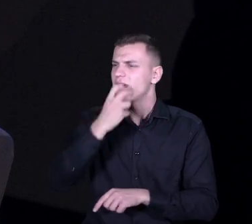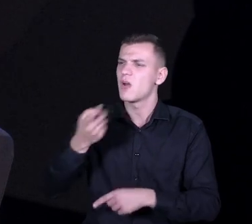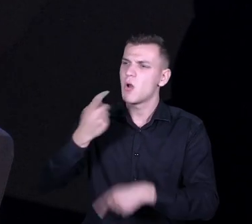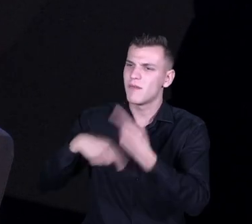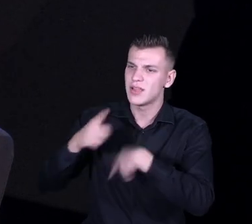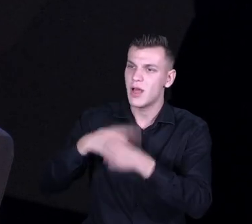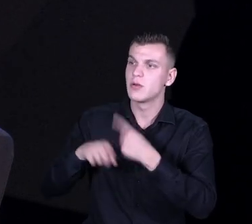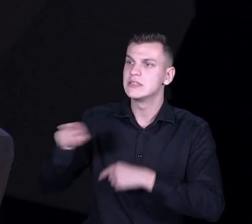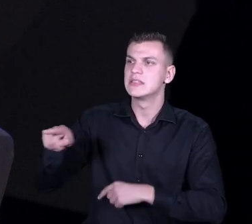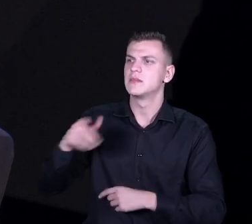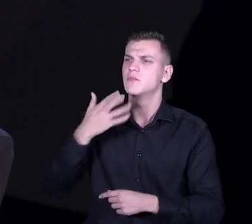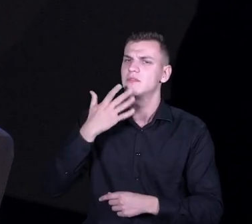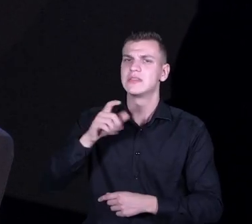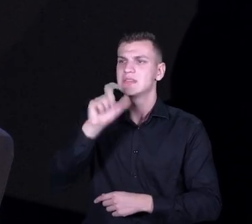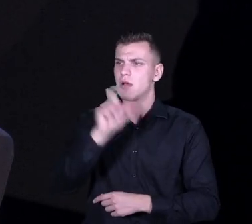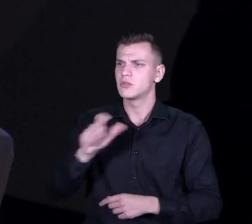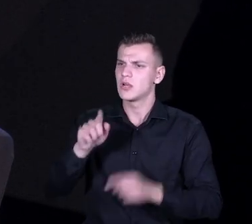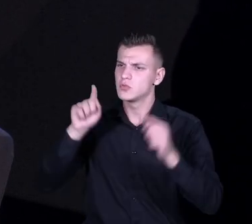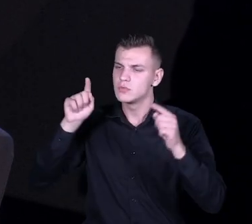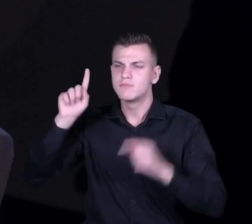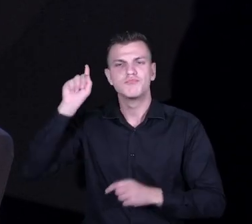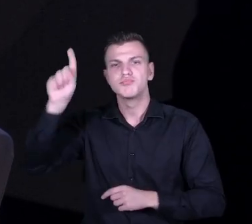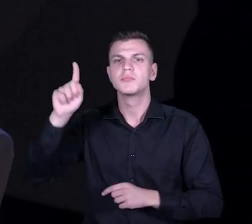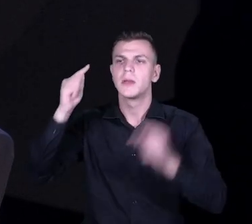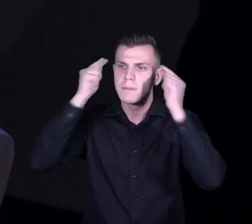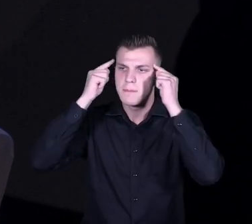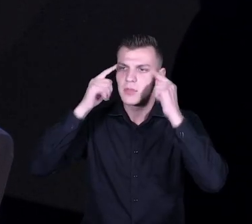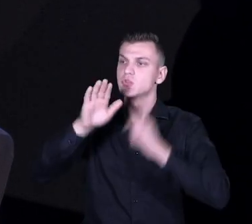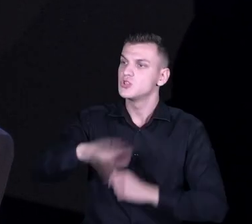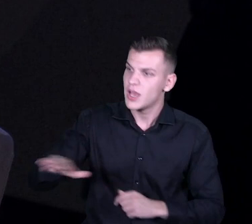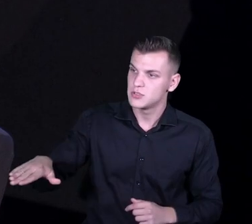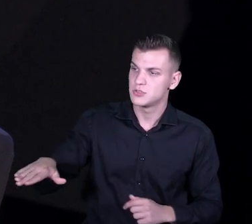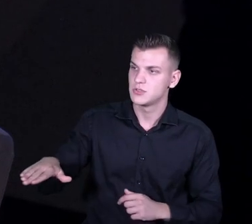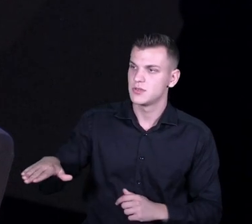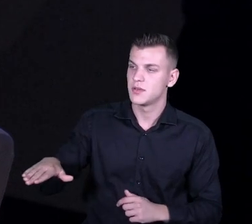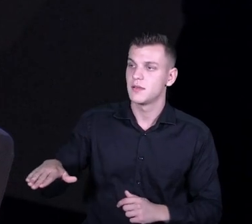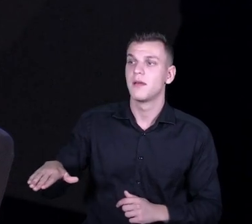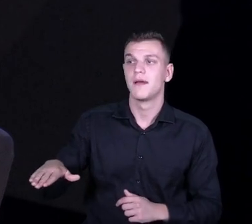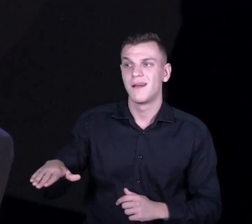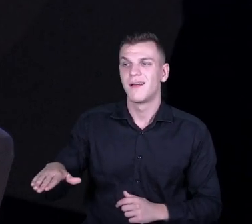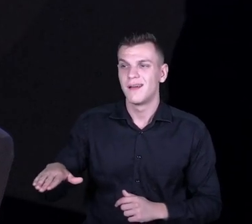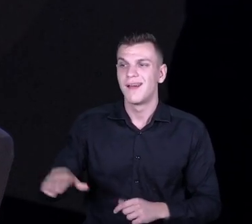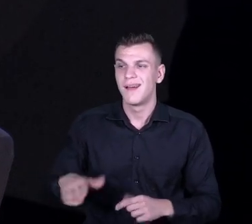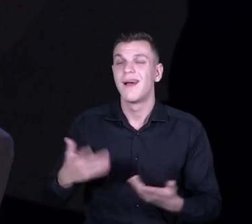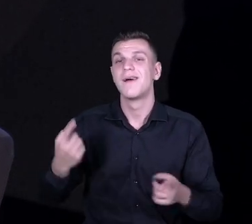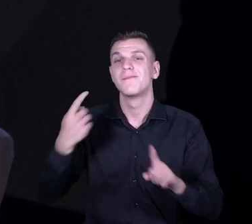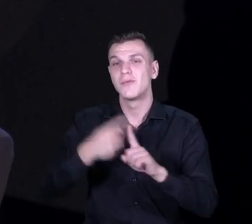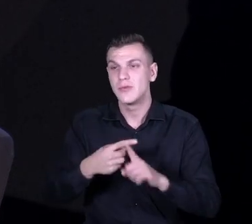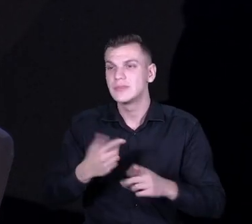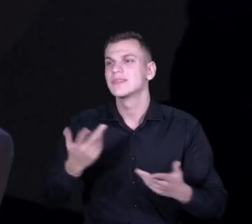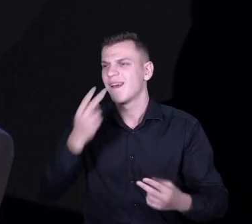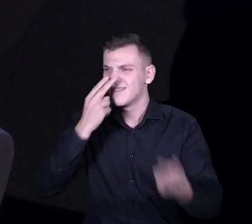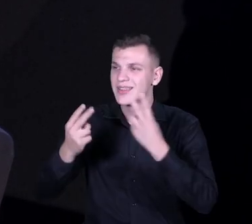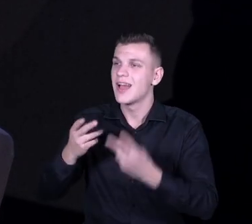cały czas miałeś centrum uwagi jednak ucznia i dzieci i to nawet miałeś o to pretensje, plus potwierdza się to, że dyrektorzy jednak lubią dużo mówić o